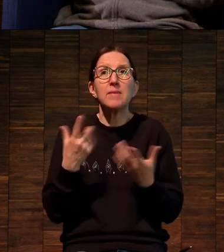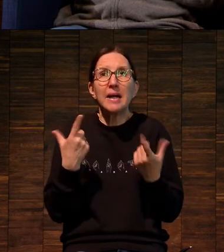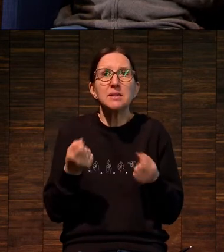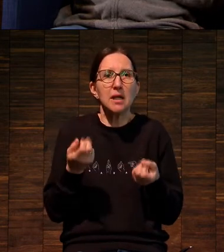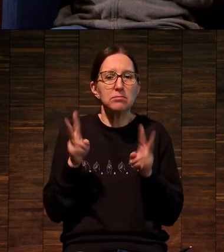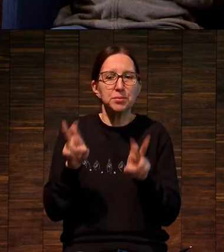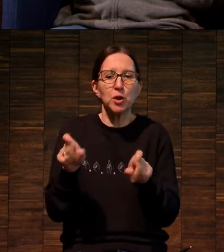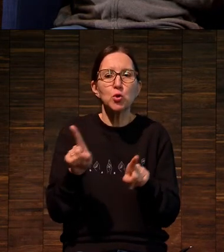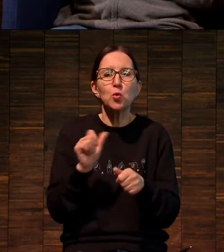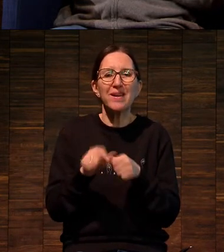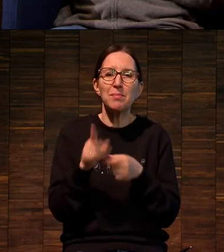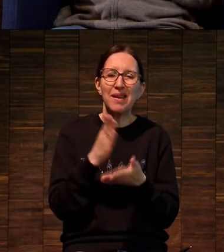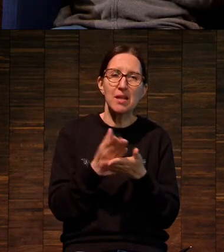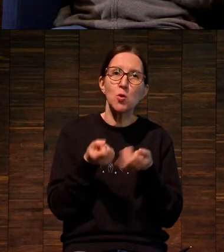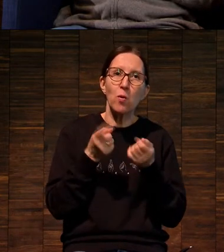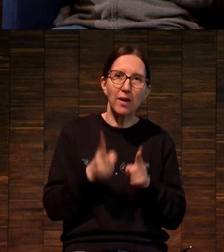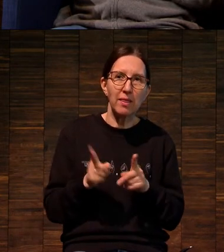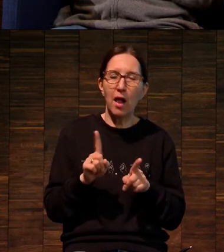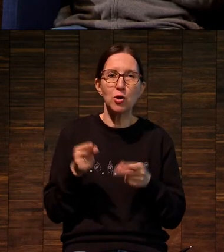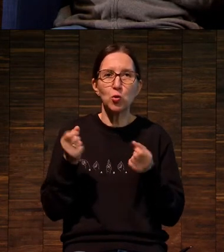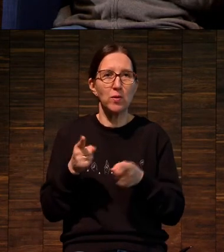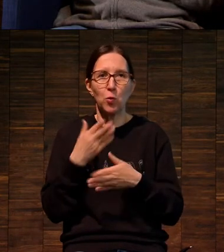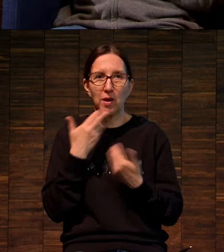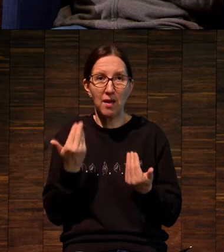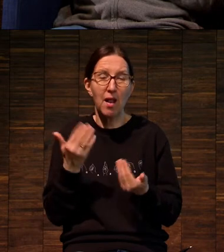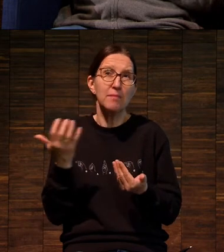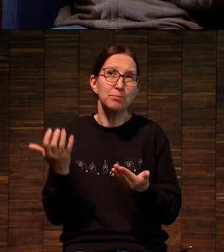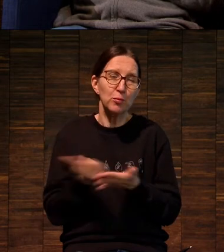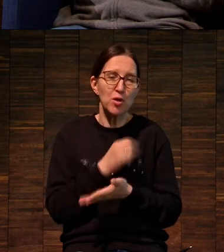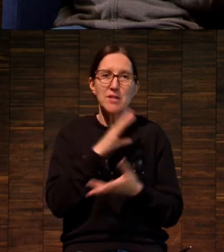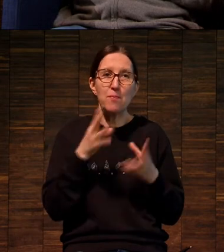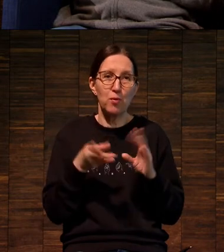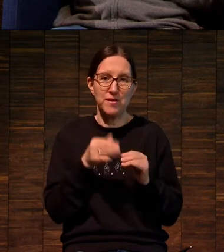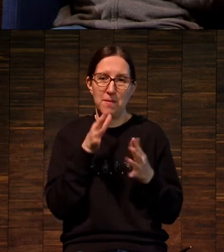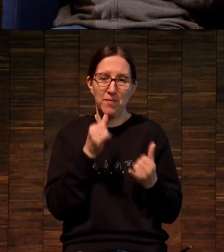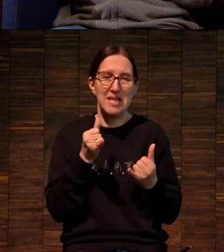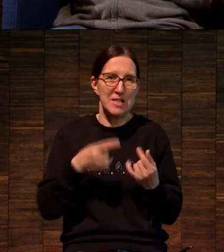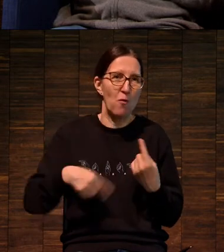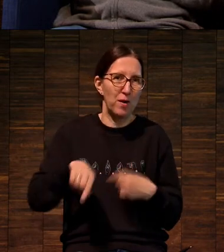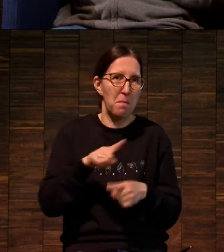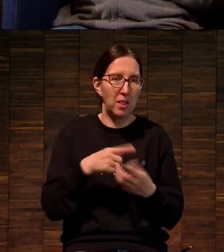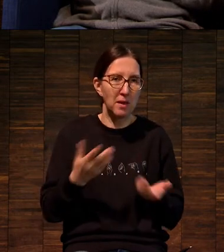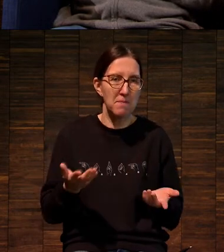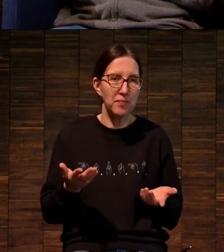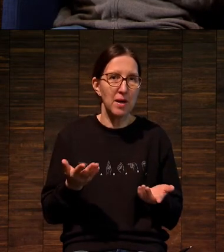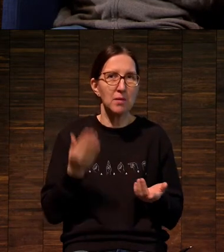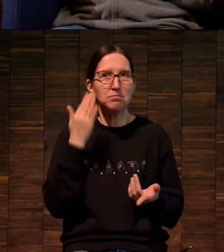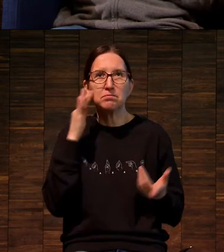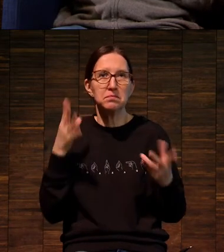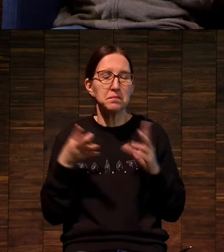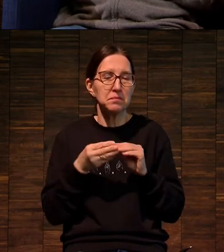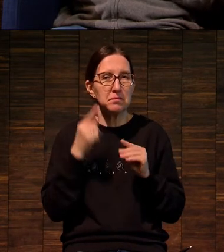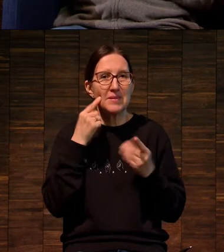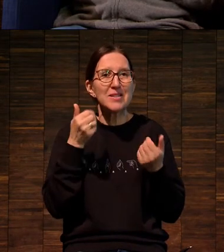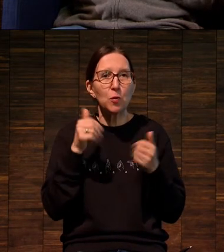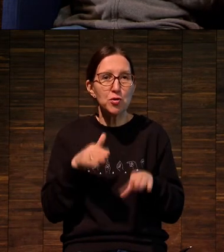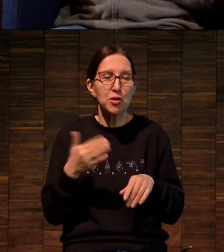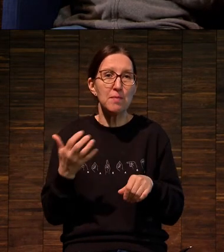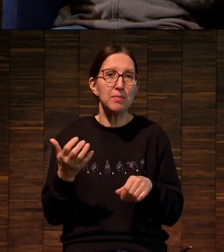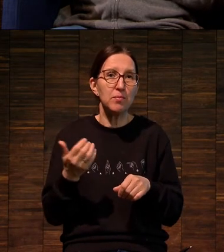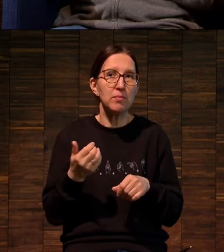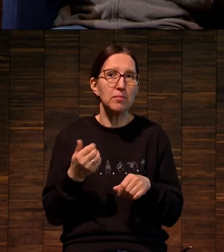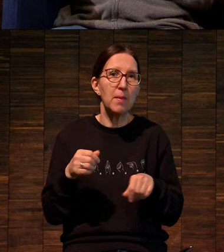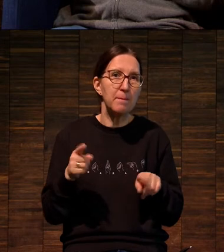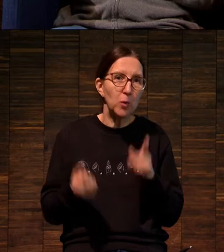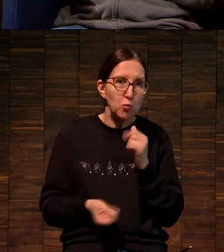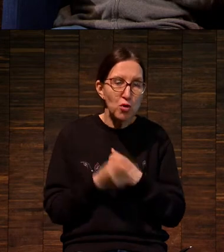по всем теоретическим современным заключениям, выкладкам,